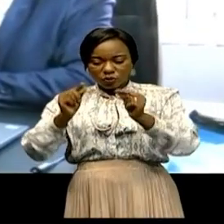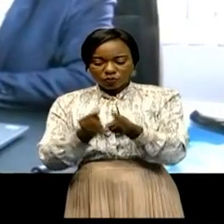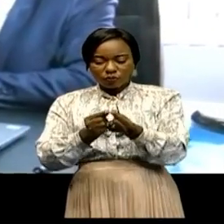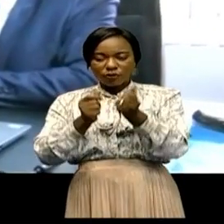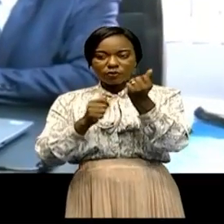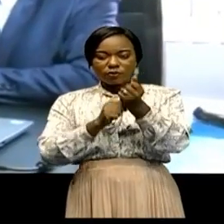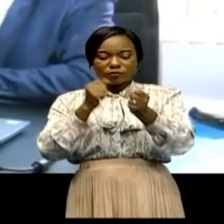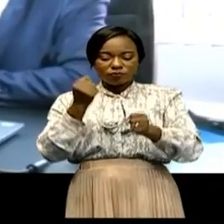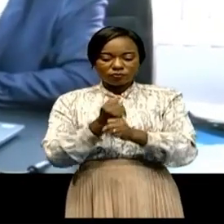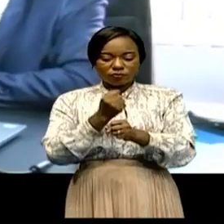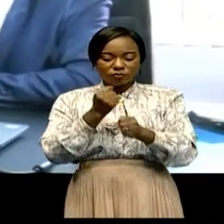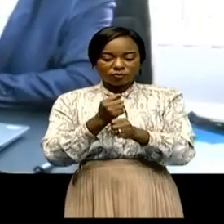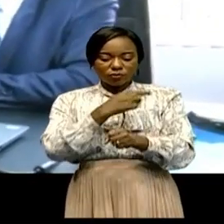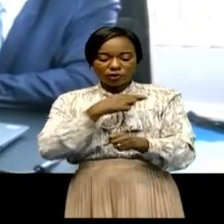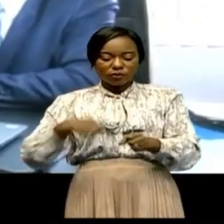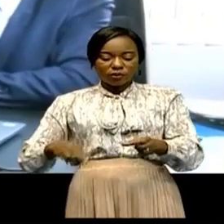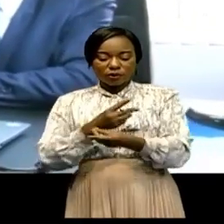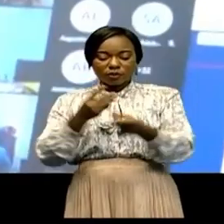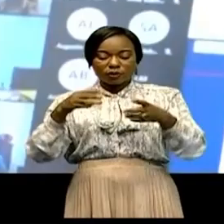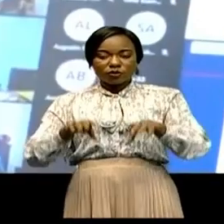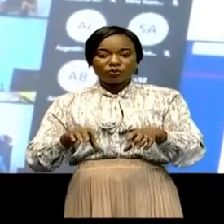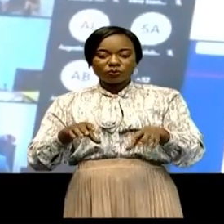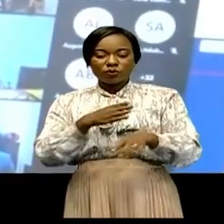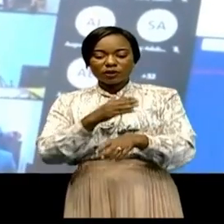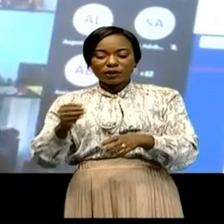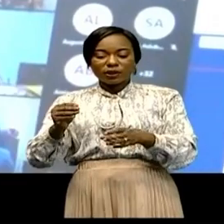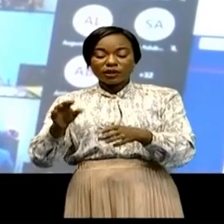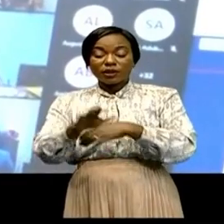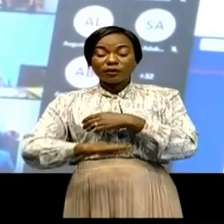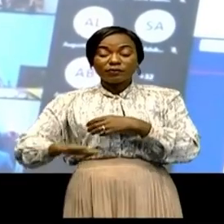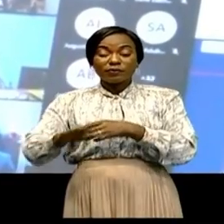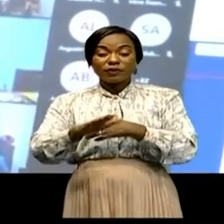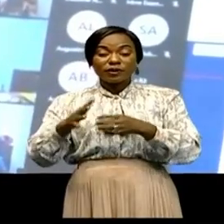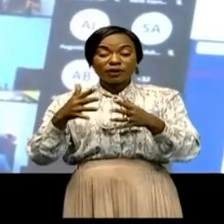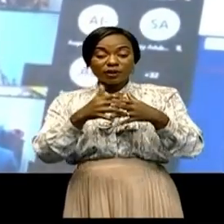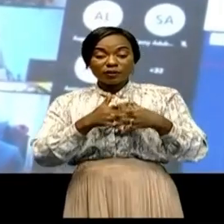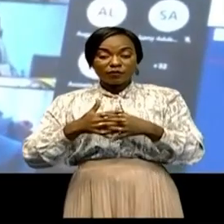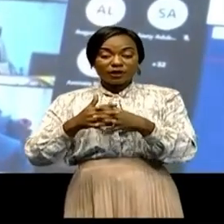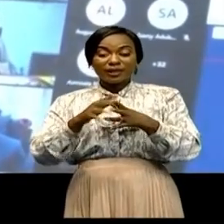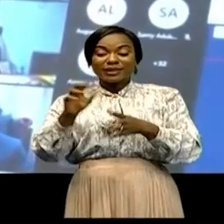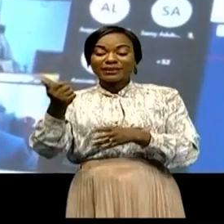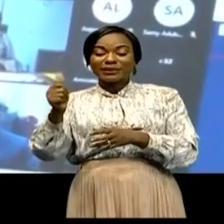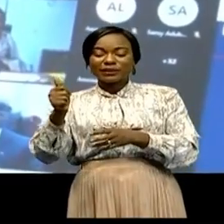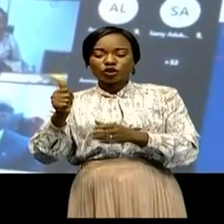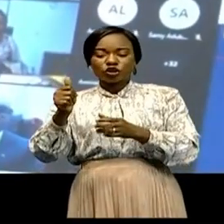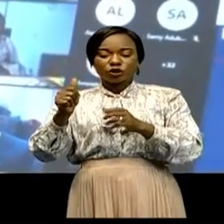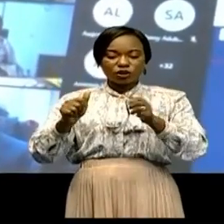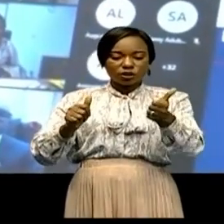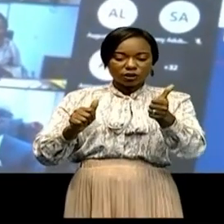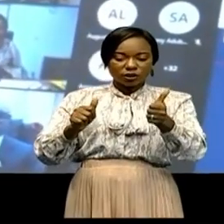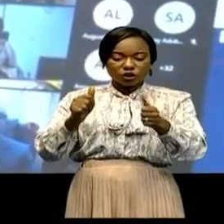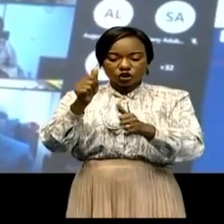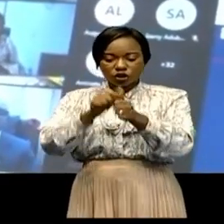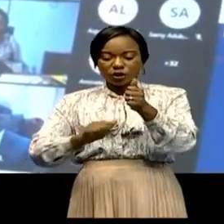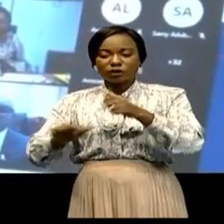République démocratique du Congo États-Unis d'Amérique composé de 10 experts, dont 5 pour chacun de 2 pays.